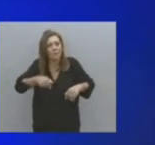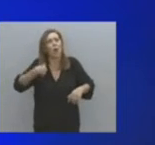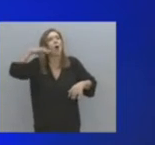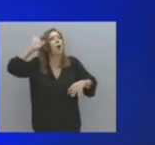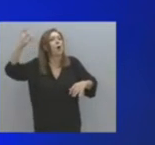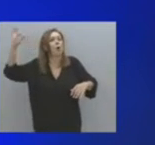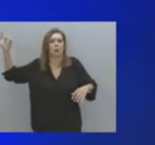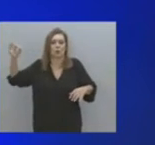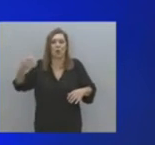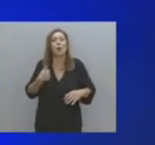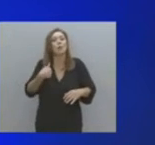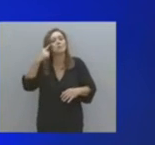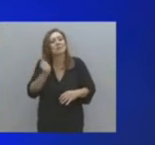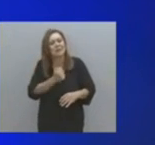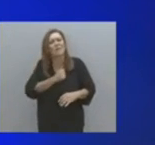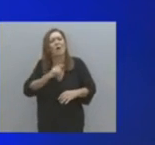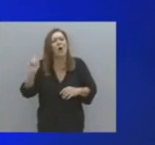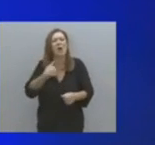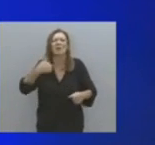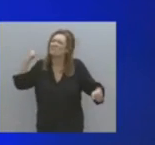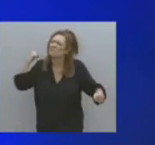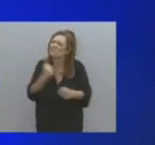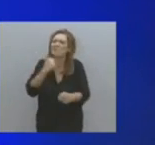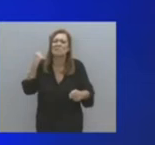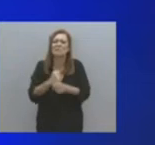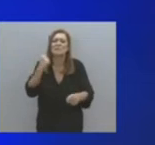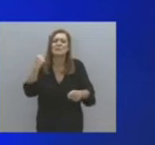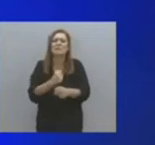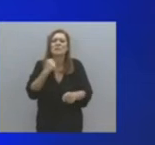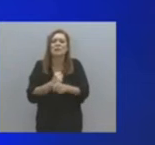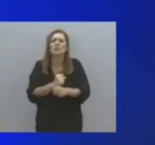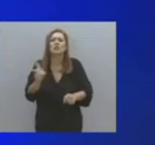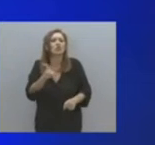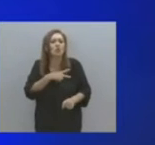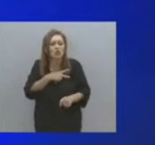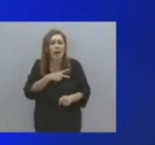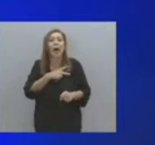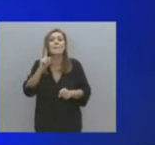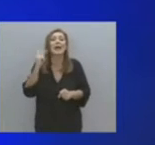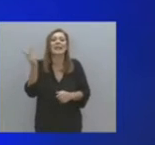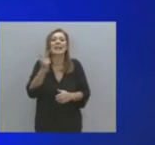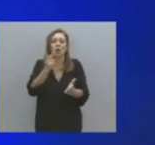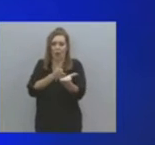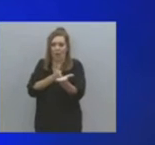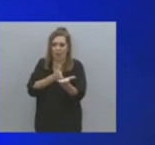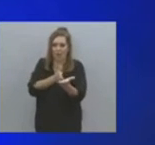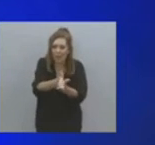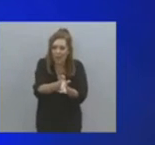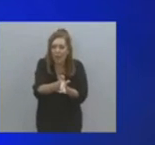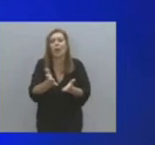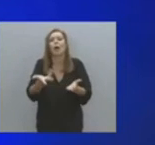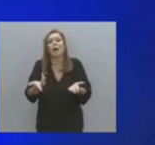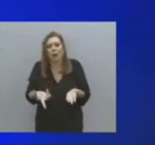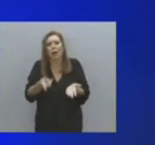σκοπό θα εργαστούμε όλοι με πάρα πολύ μεγάλη μεθοδικότητα. Μια αδίκαιη κοινωνία είναι μια κοινωνία η οποία